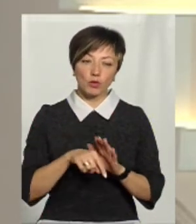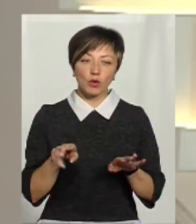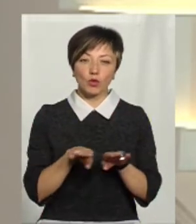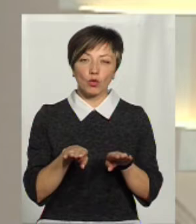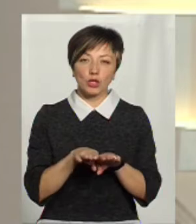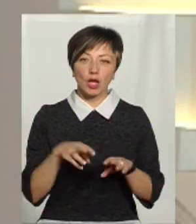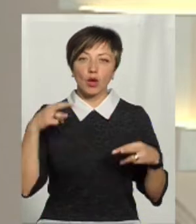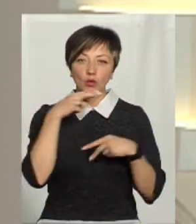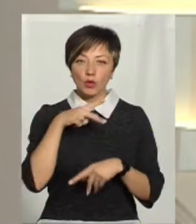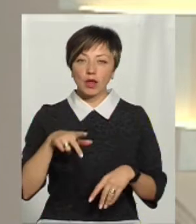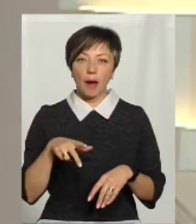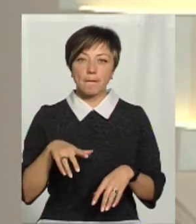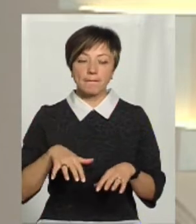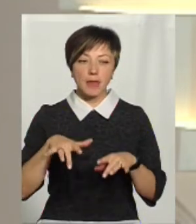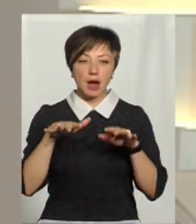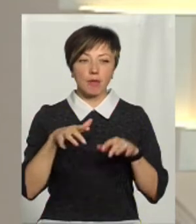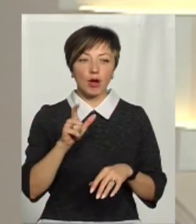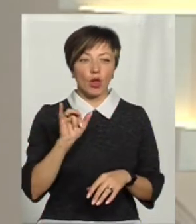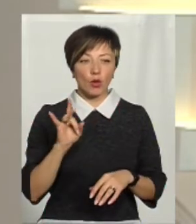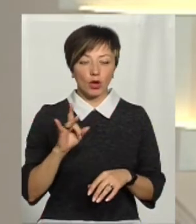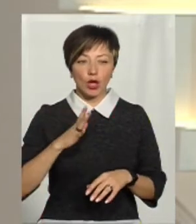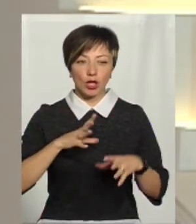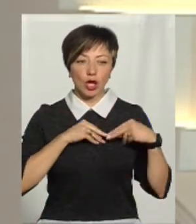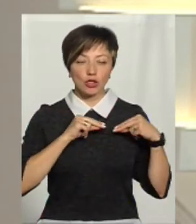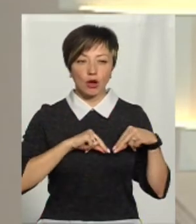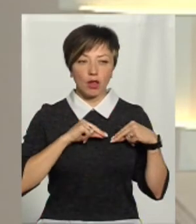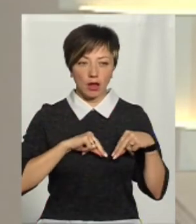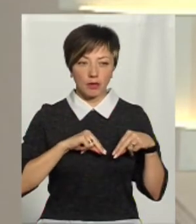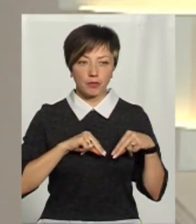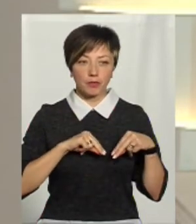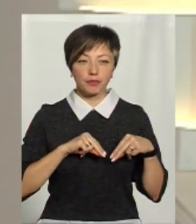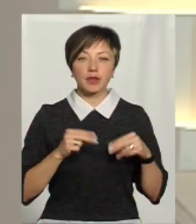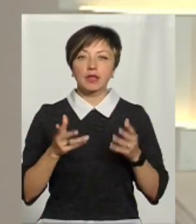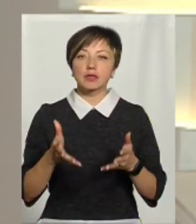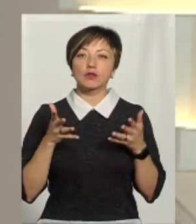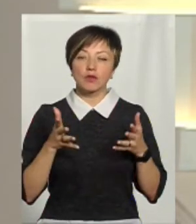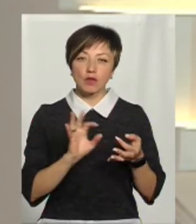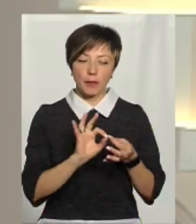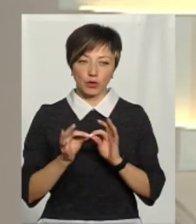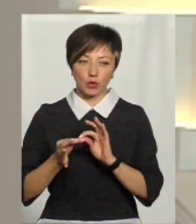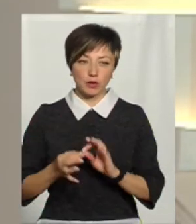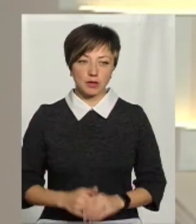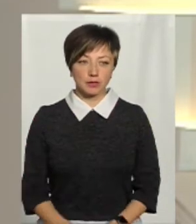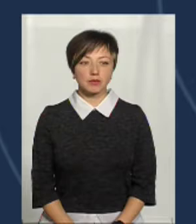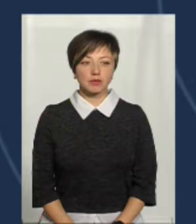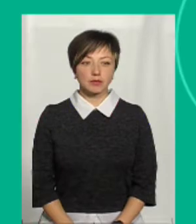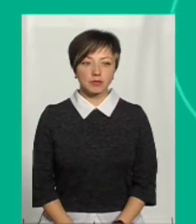отруєння парами хлору. Наша колега Анастасія Збродова з'ясовувала подробиці.